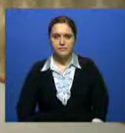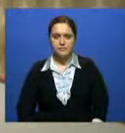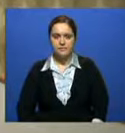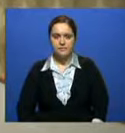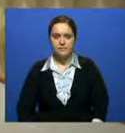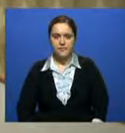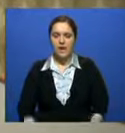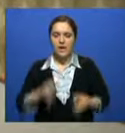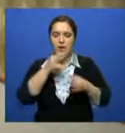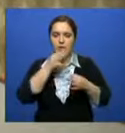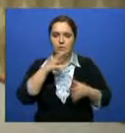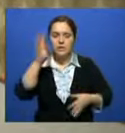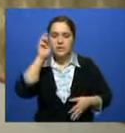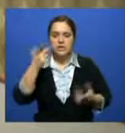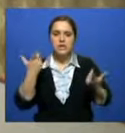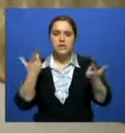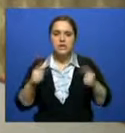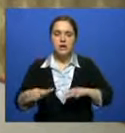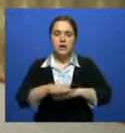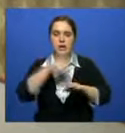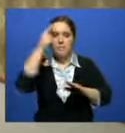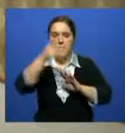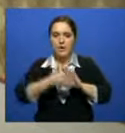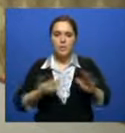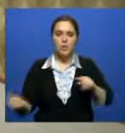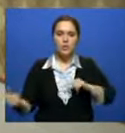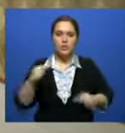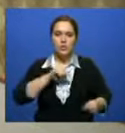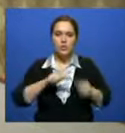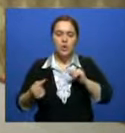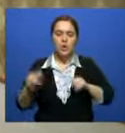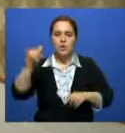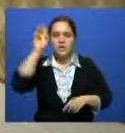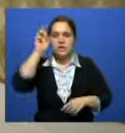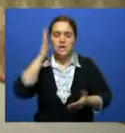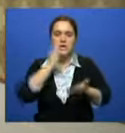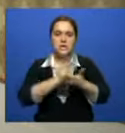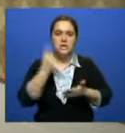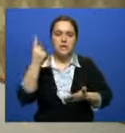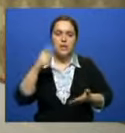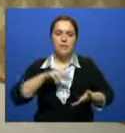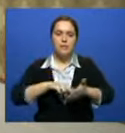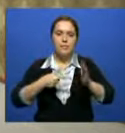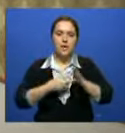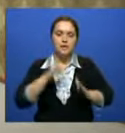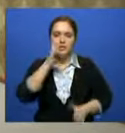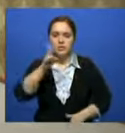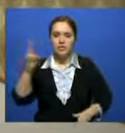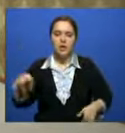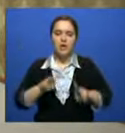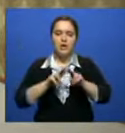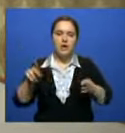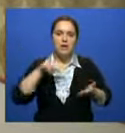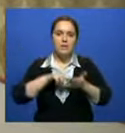Любой страны, где власть и народ хорошо понимают друг друга, понимают, что у страны одна цель. Также и Нурсултан Назарбаев в стратегии